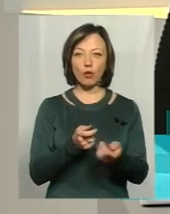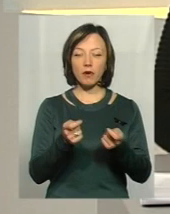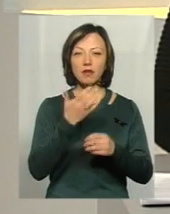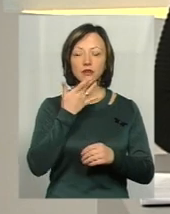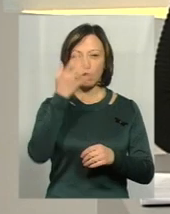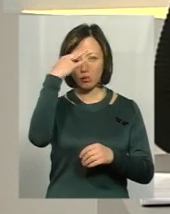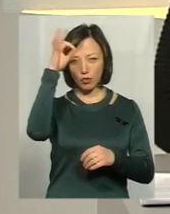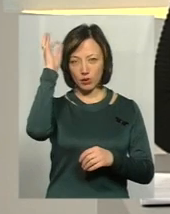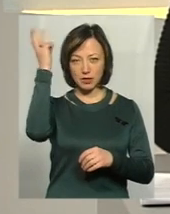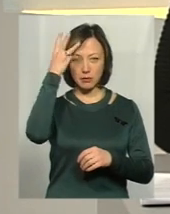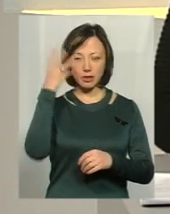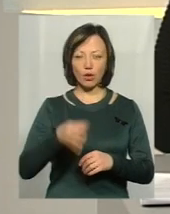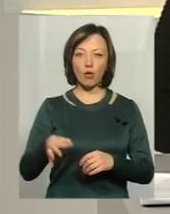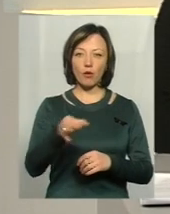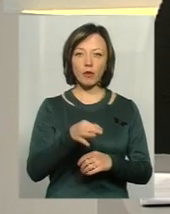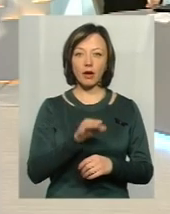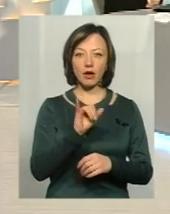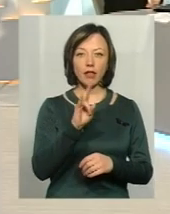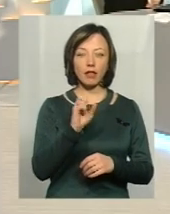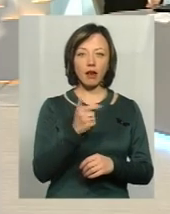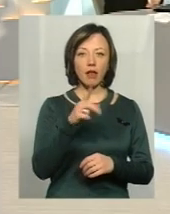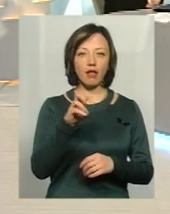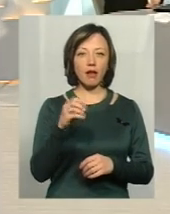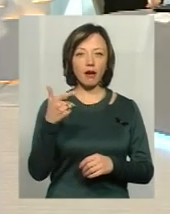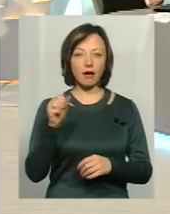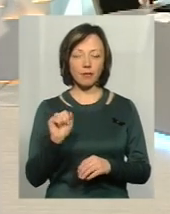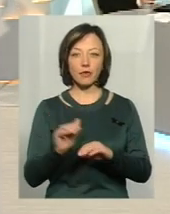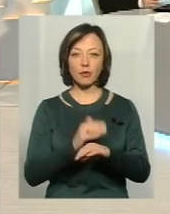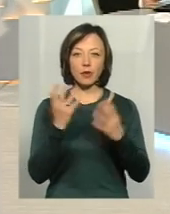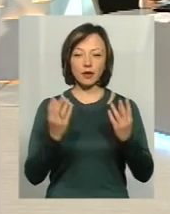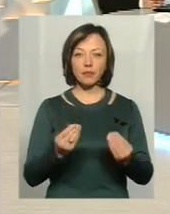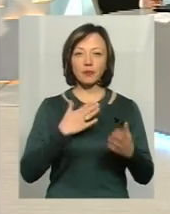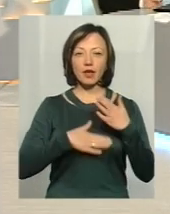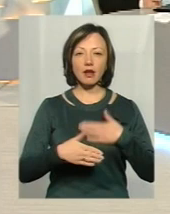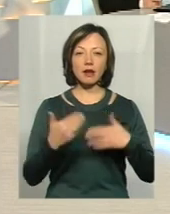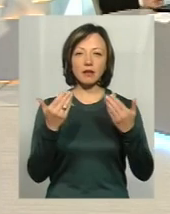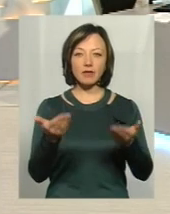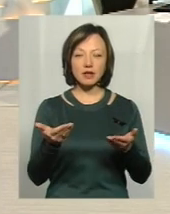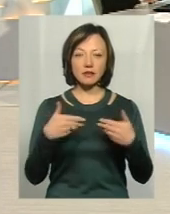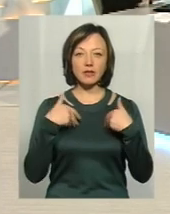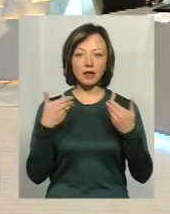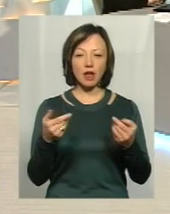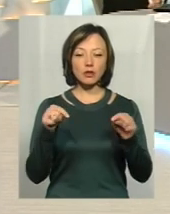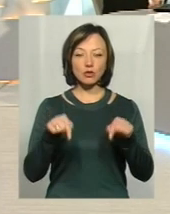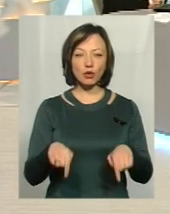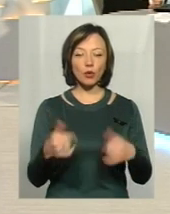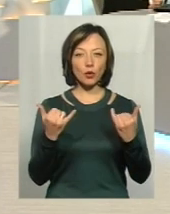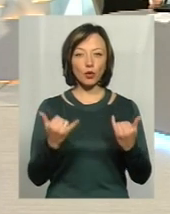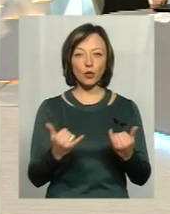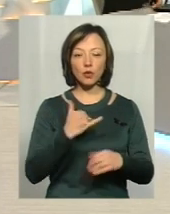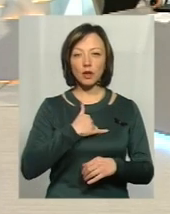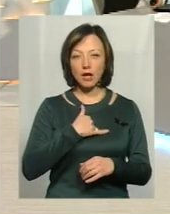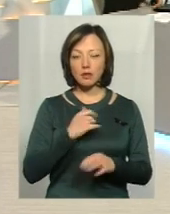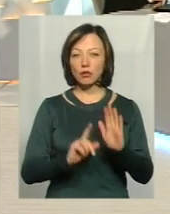Національної поліції Ховницькій області Інною Глегою. Доброго дня. Доброго дня. Я рада вас тут вітати сьогодні і